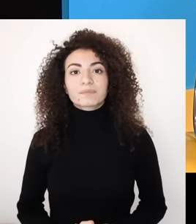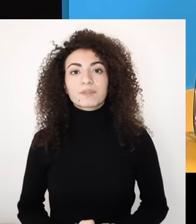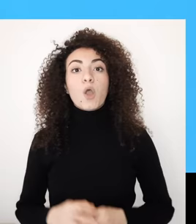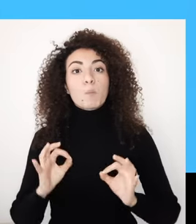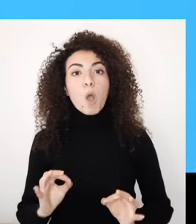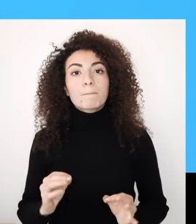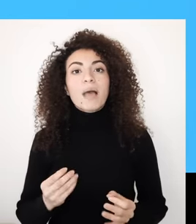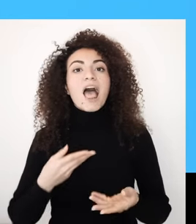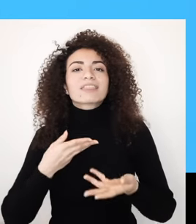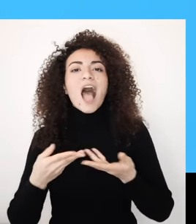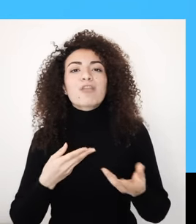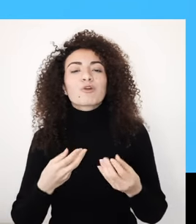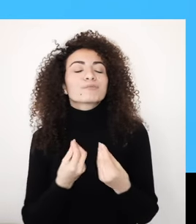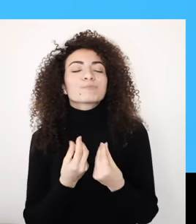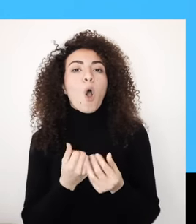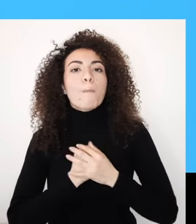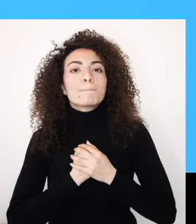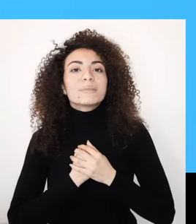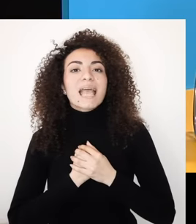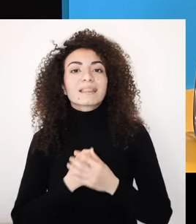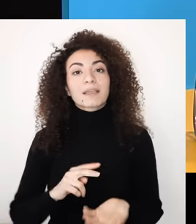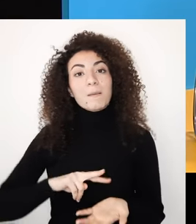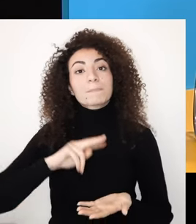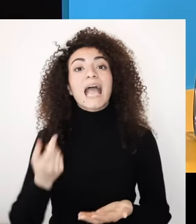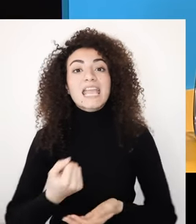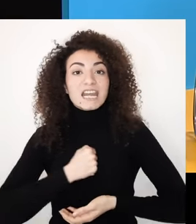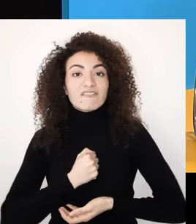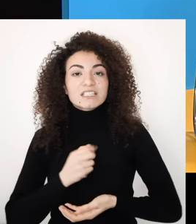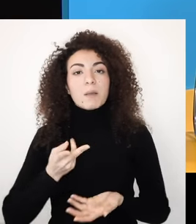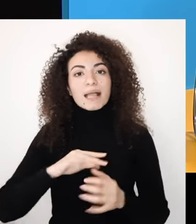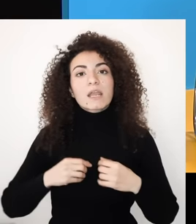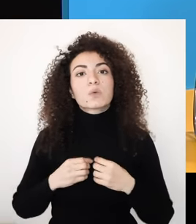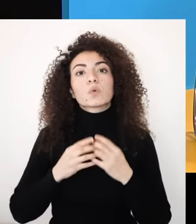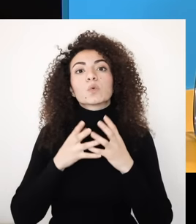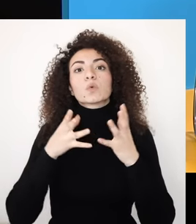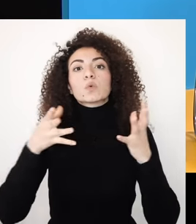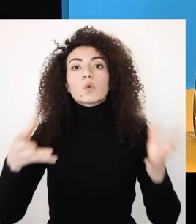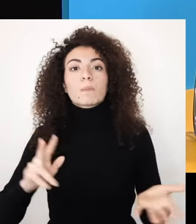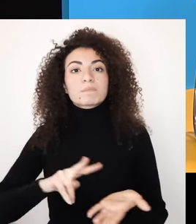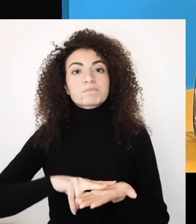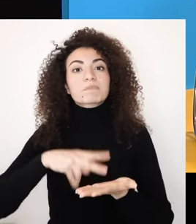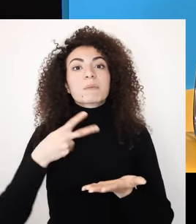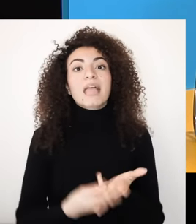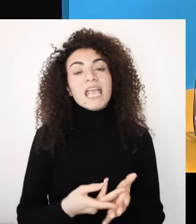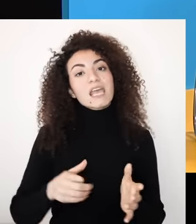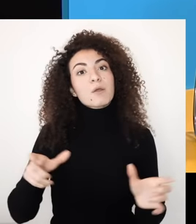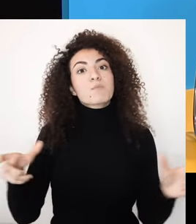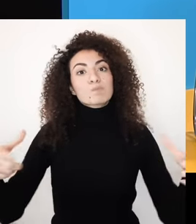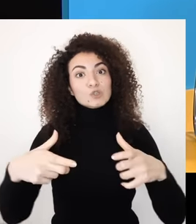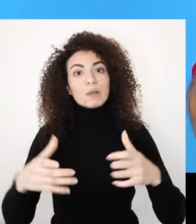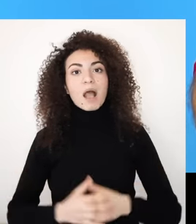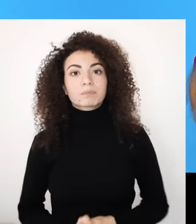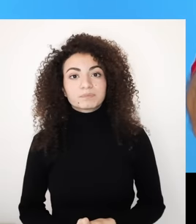لنفسنا هو كمان بالإضافة للتعاطف مع الذات بشكله وسيلة ونقطة انطلاق لتغيير الذات ولحل